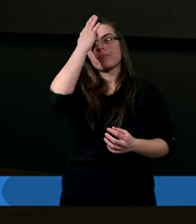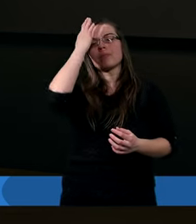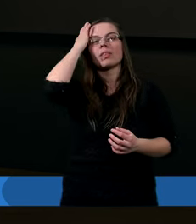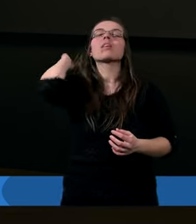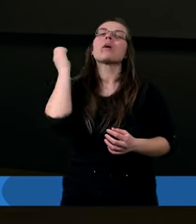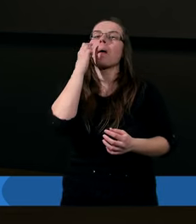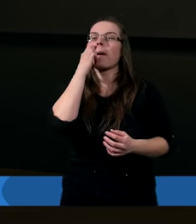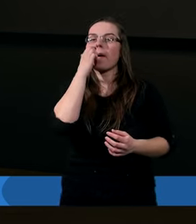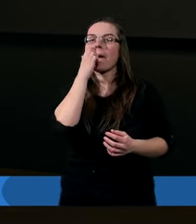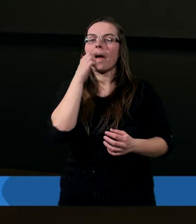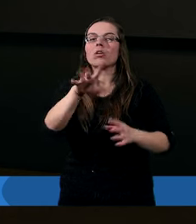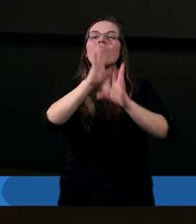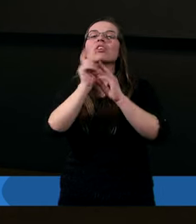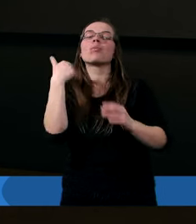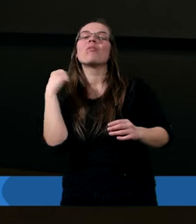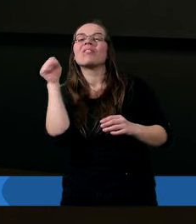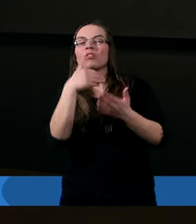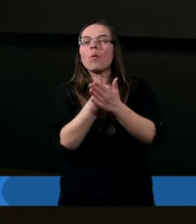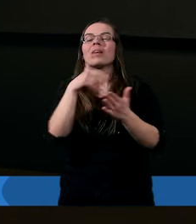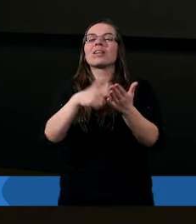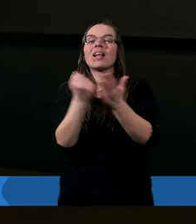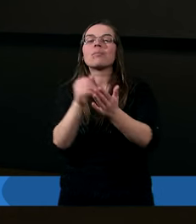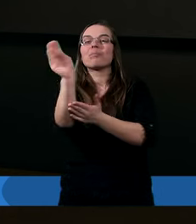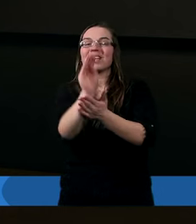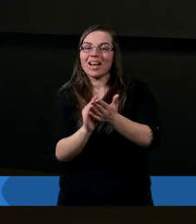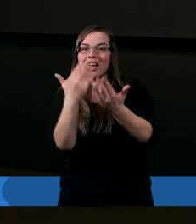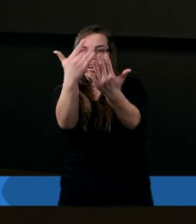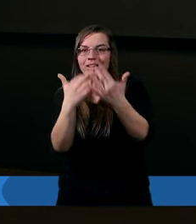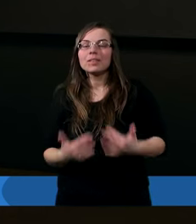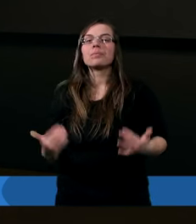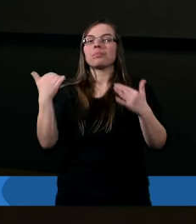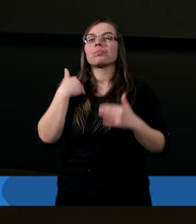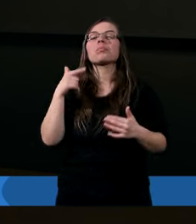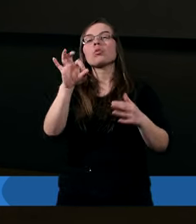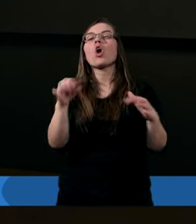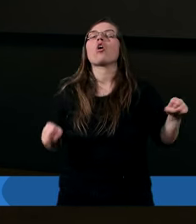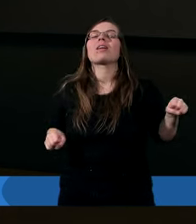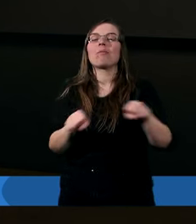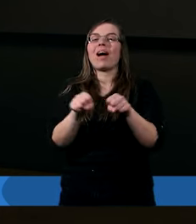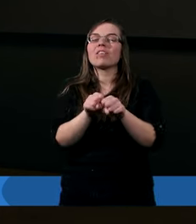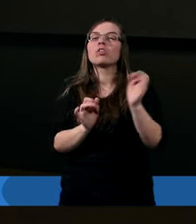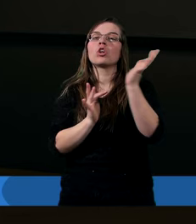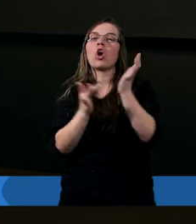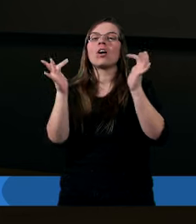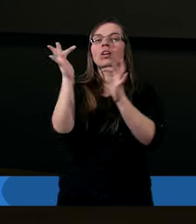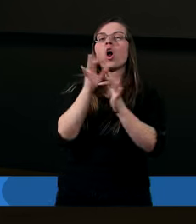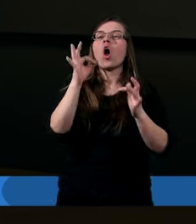że to wszystko, co później w Nowym Testamencie apostołowie będą pisali o sprawiedliwości Chrystusa, o dostępie